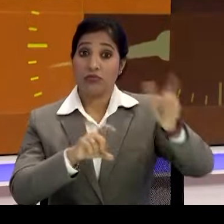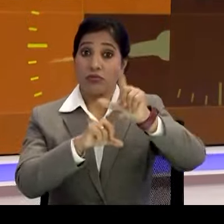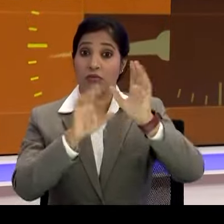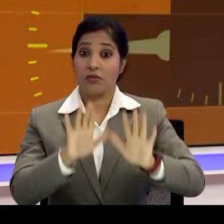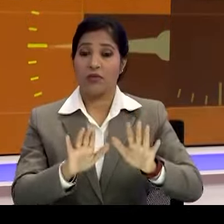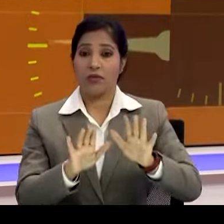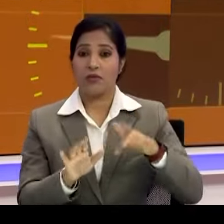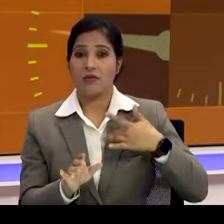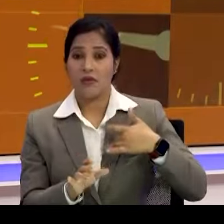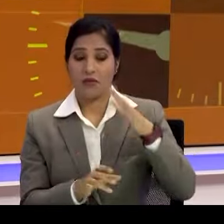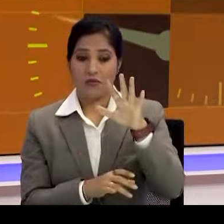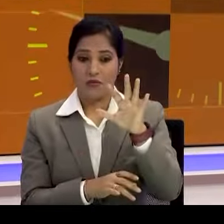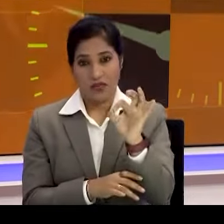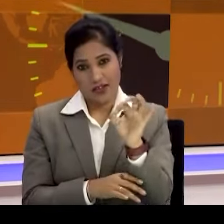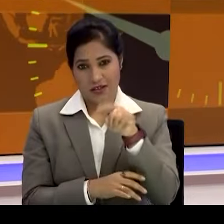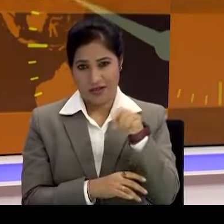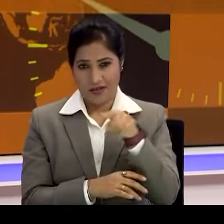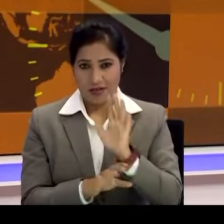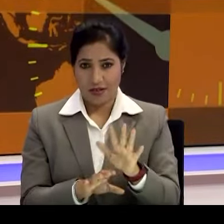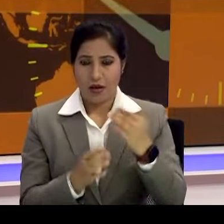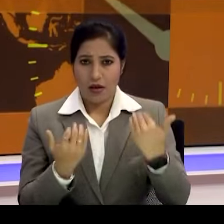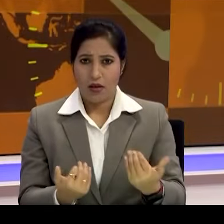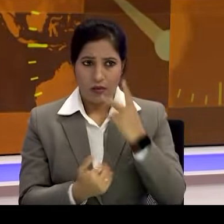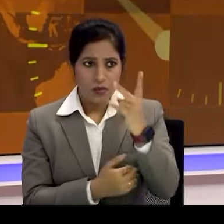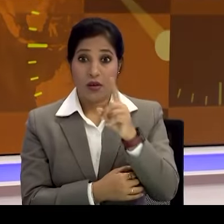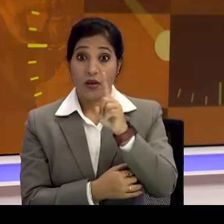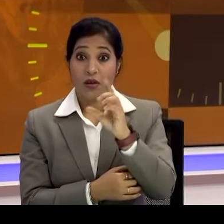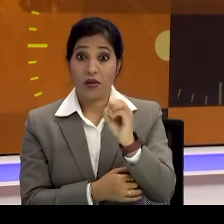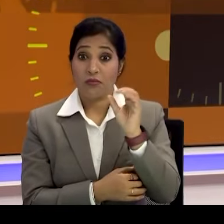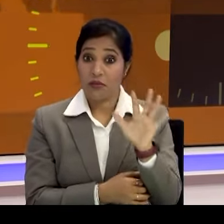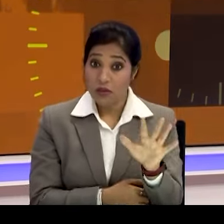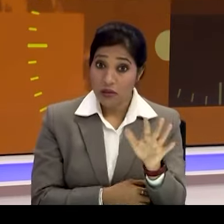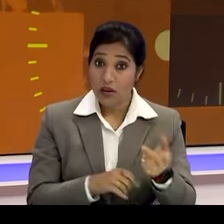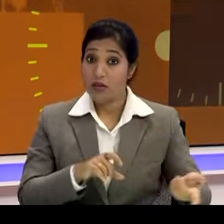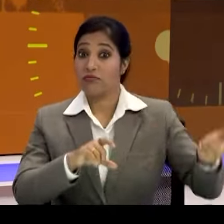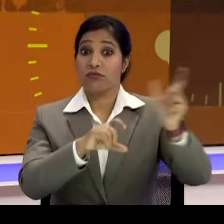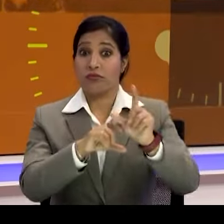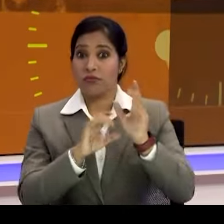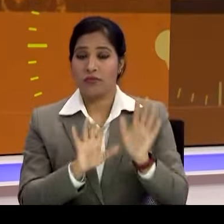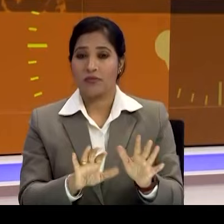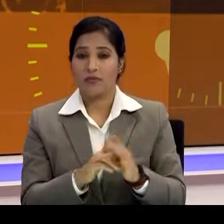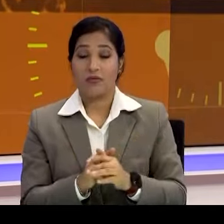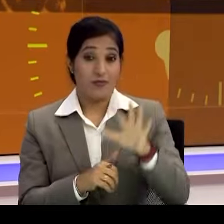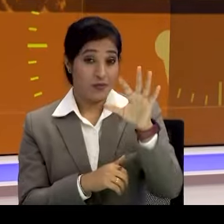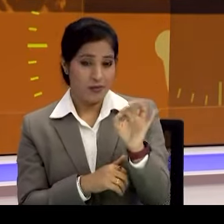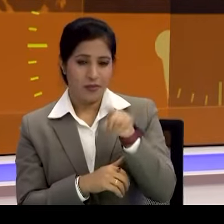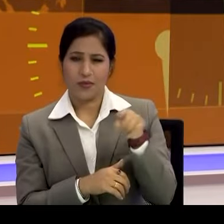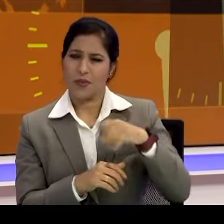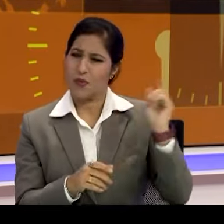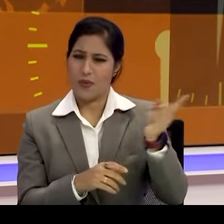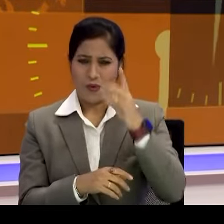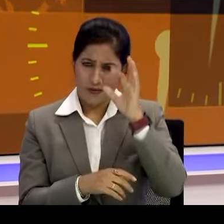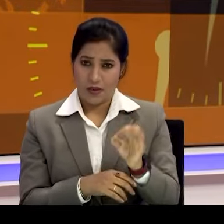चीए 50 परसेंट इसाब कितनी होनी चीए परसेंट इसाब से नमली 50% more than the